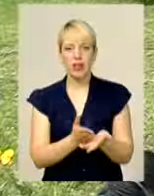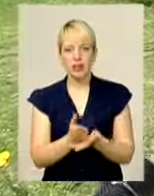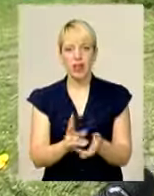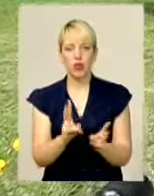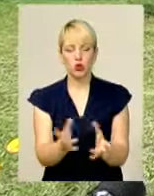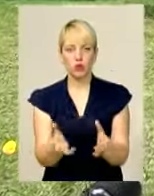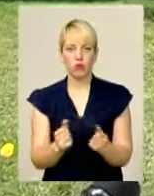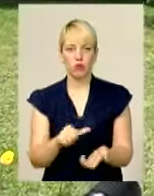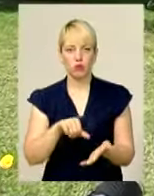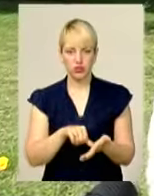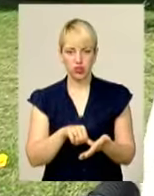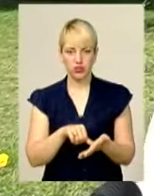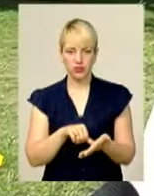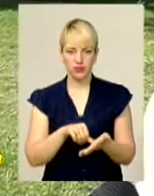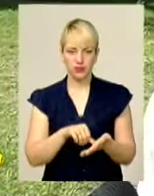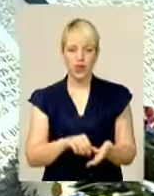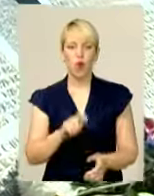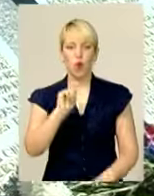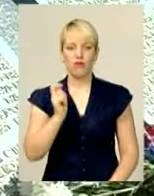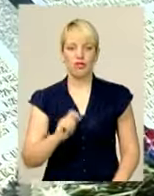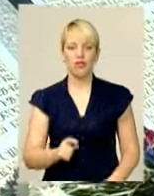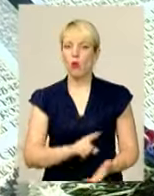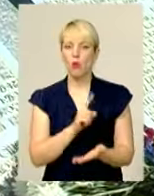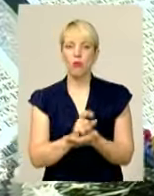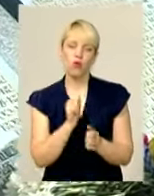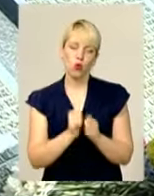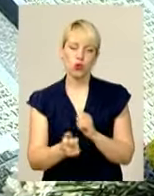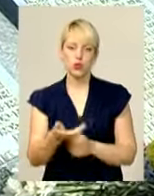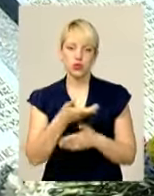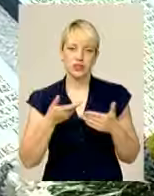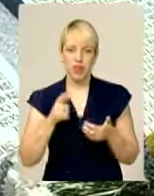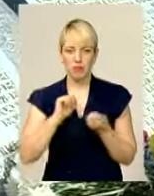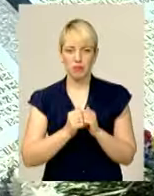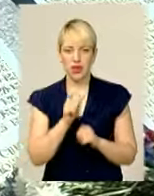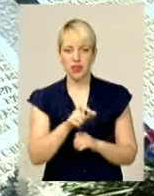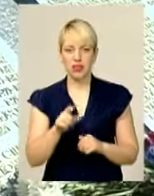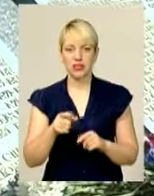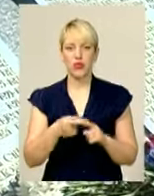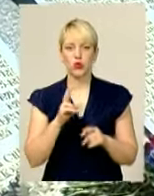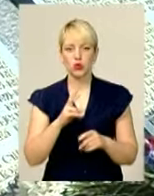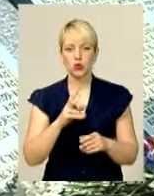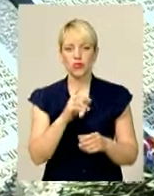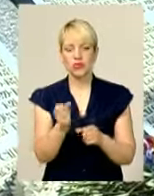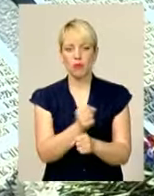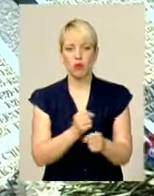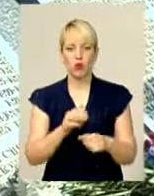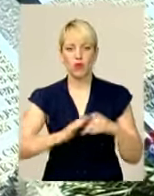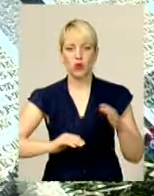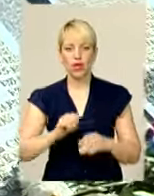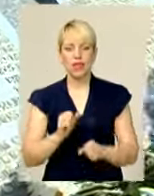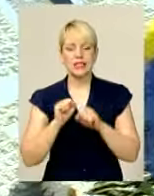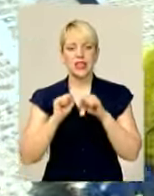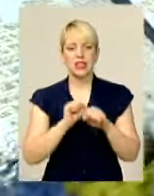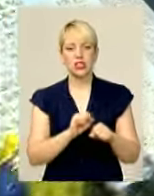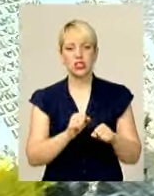які приймали участь в війні. Обов'язок кожного з нас пам'ятати всіх тих, хто зі зброєю в руках захищав вітчизну, був